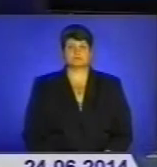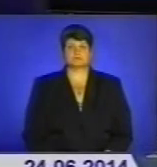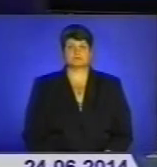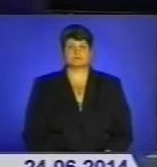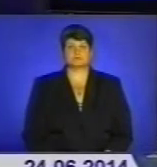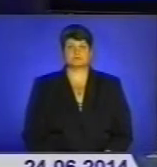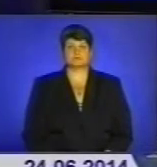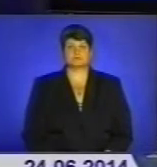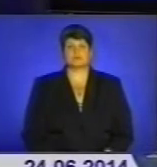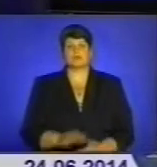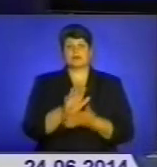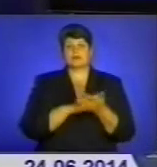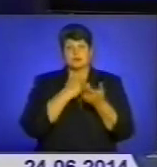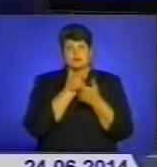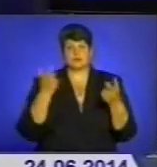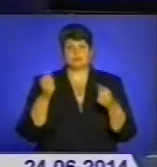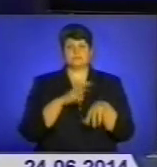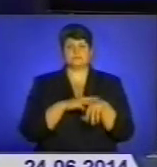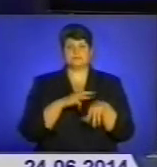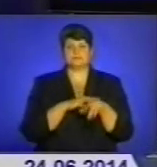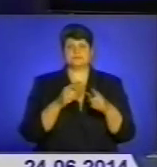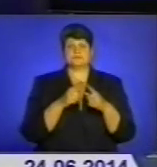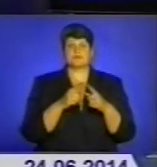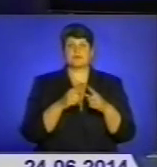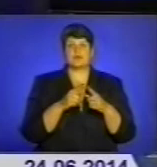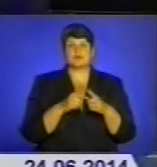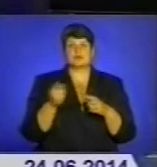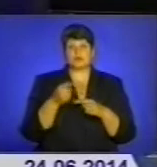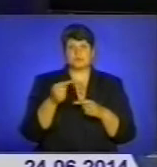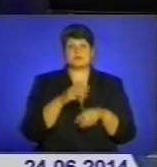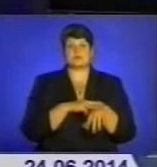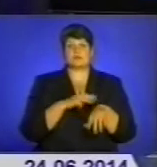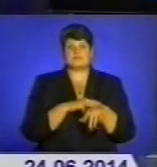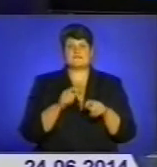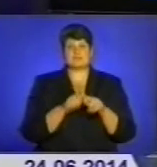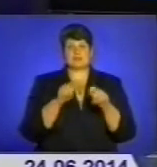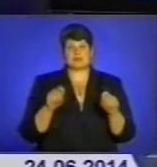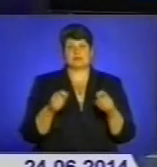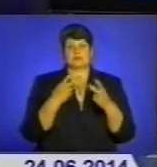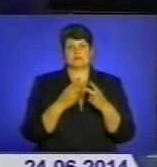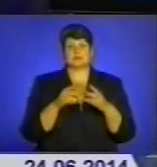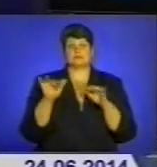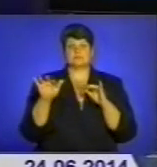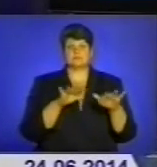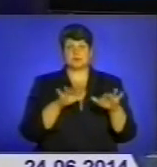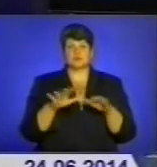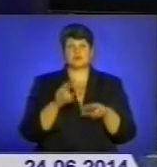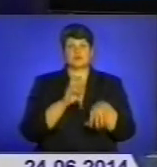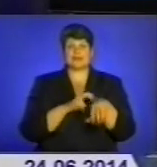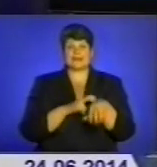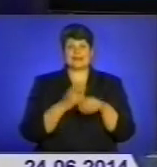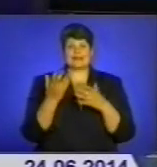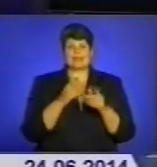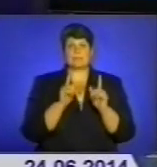І далі інформація від правоохоронних органів. Тернопільські міліціонери відкрили кримінальне провадження щодо лікаря, який